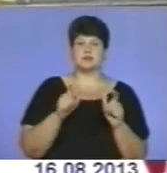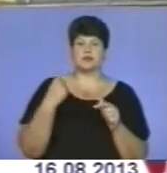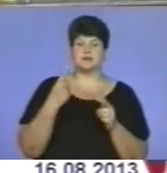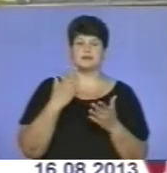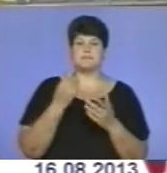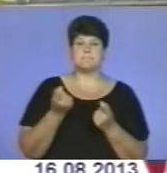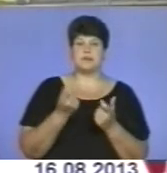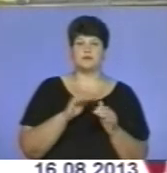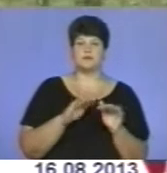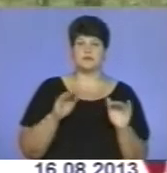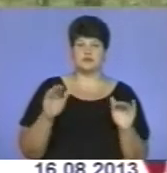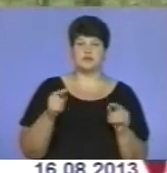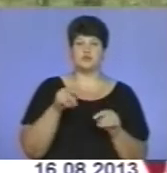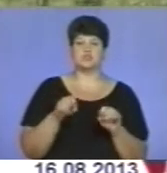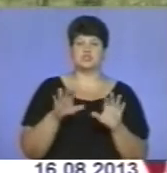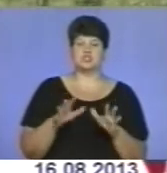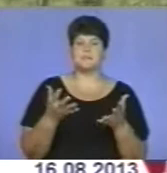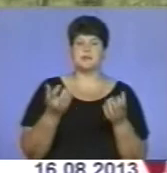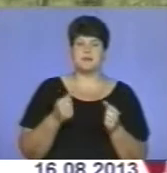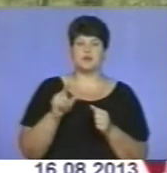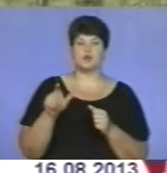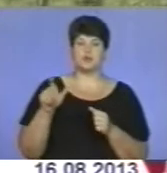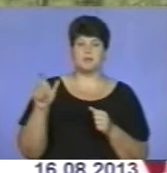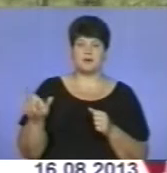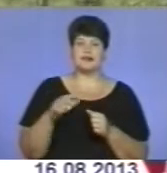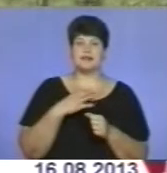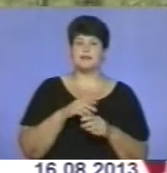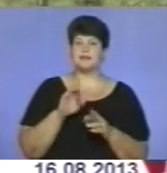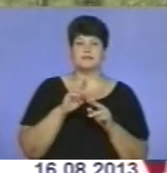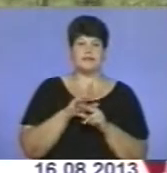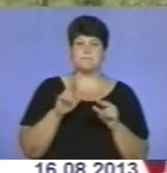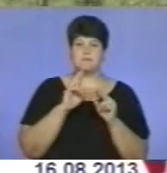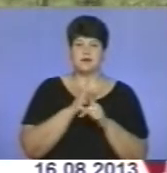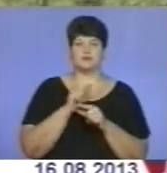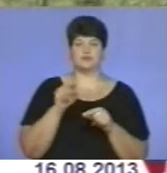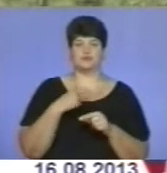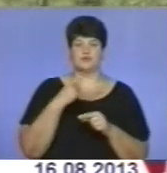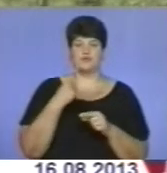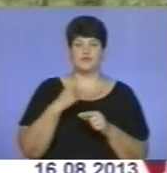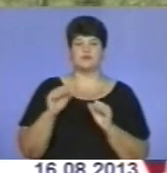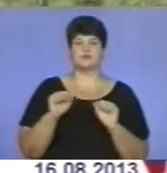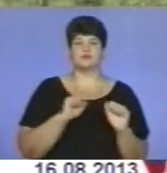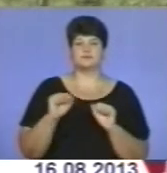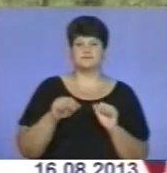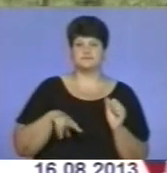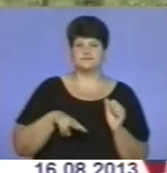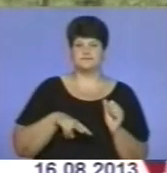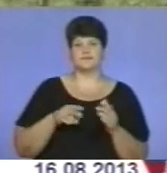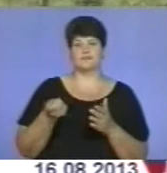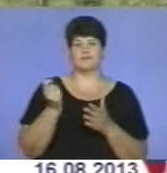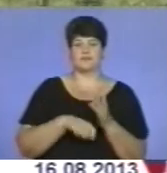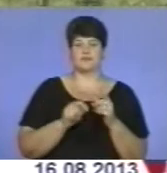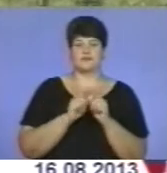рішення приймає громада. Неправда те, про що розказують, що може управління або відділ освіти, або департамент закрити школу.